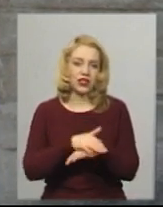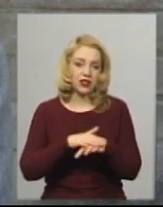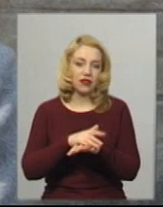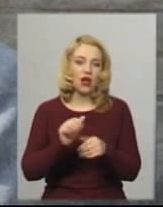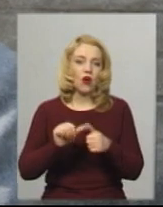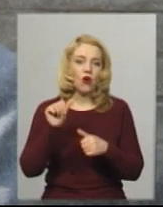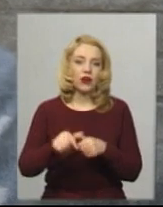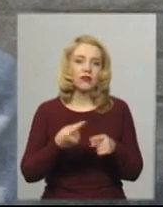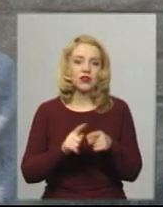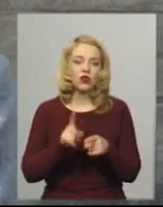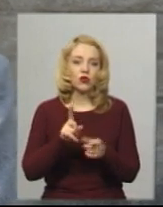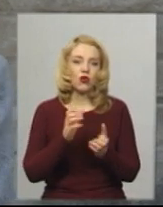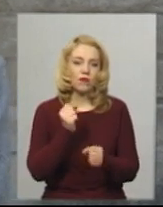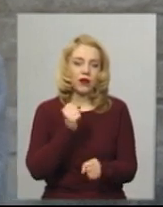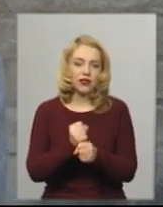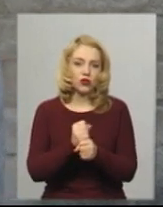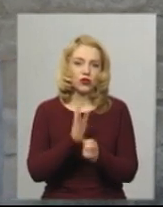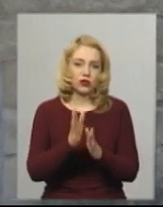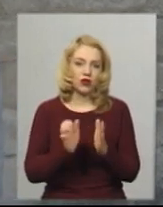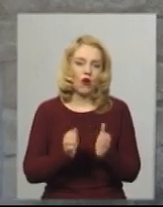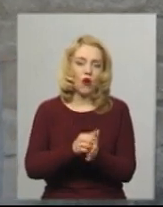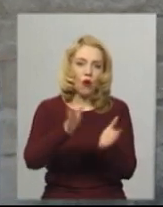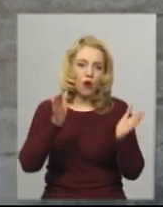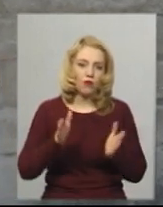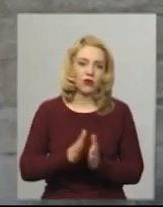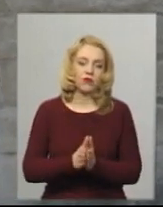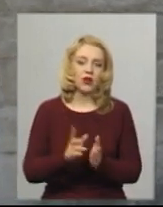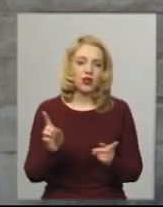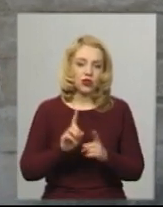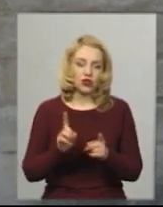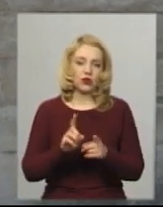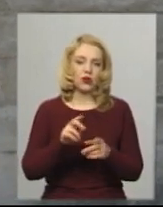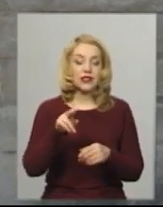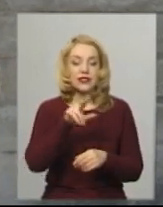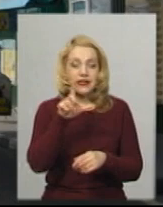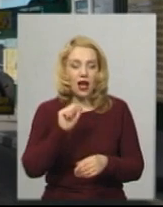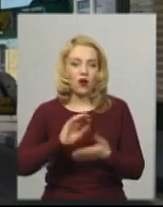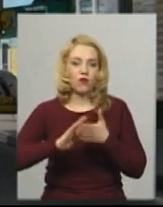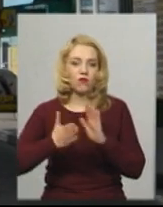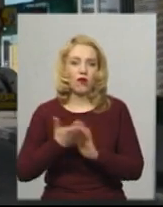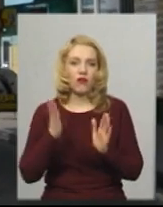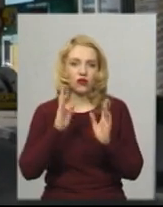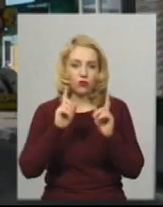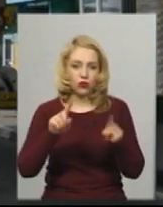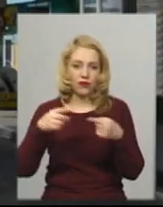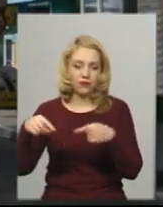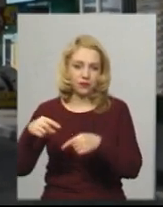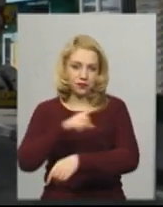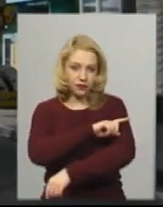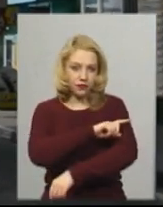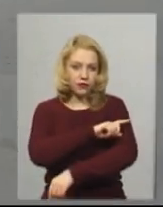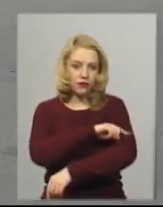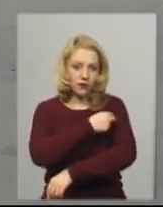оптову торгівлі продуктами харчування за умови дотримання певних санітарних умов. Директор з економіки ТО